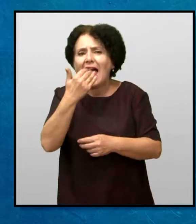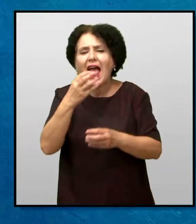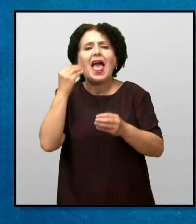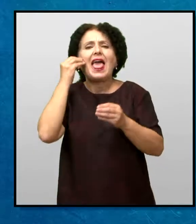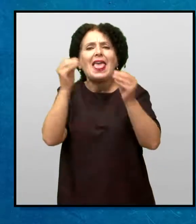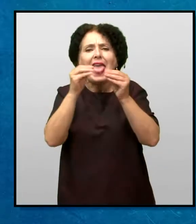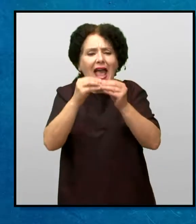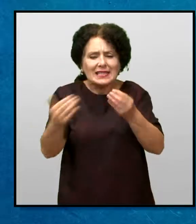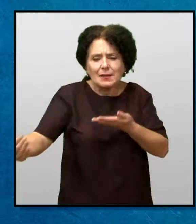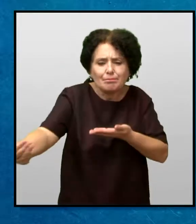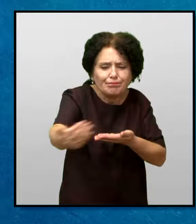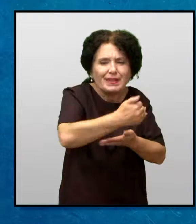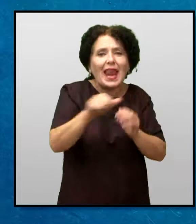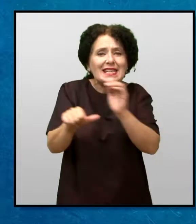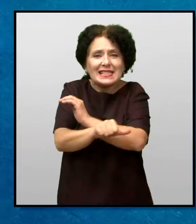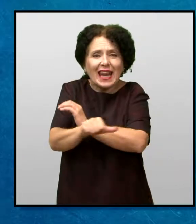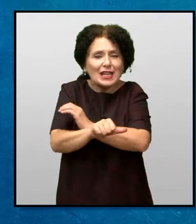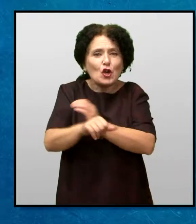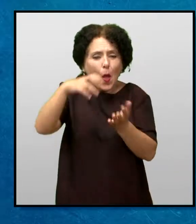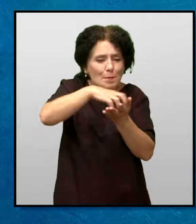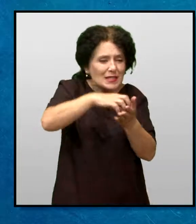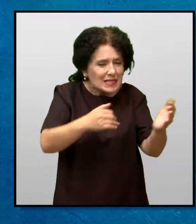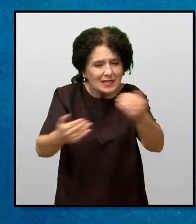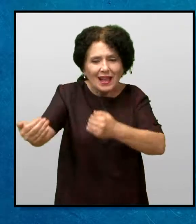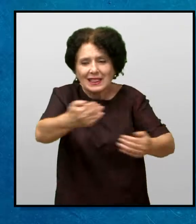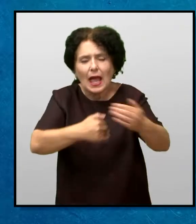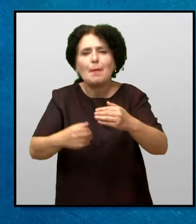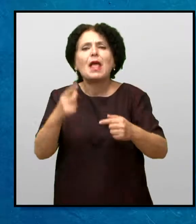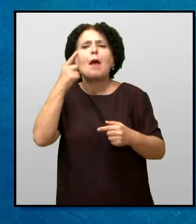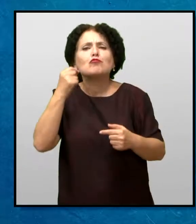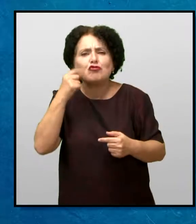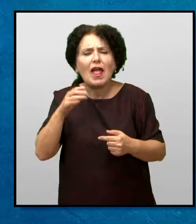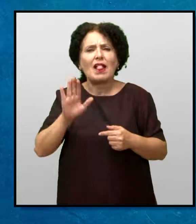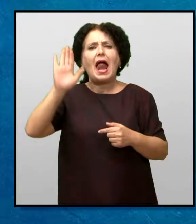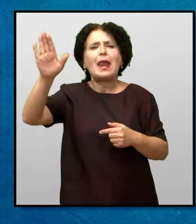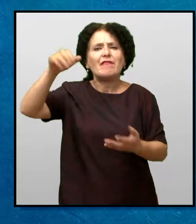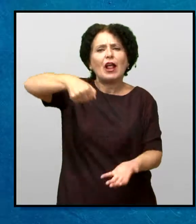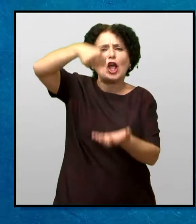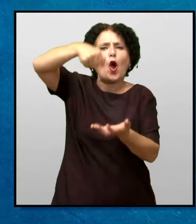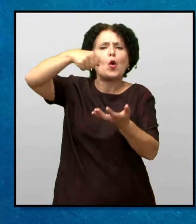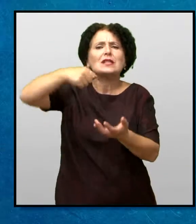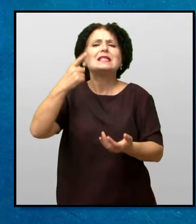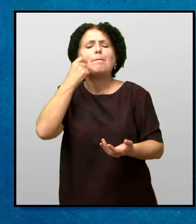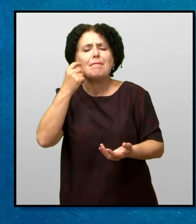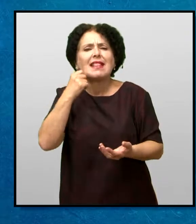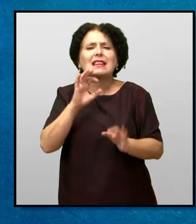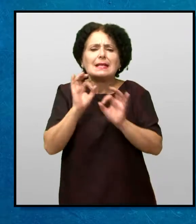јајцата Што тие ки ги снесеа на скришни места Се грижеше за пчелите и нивните кошници